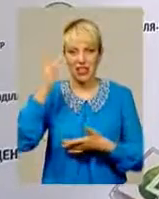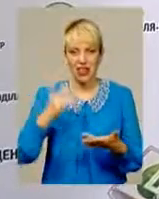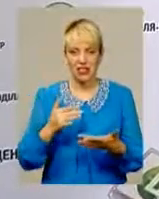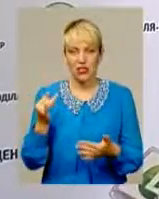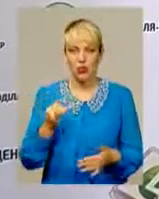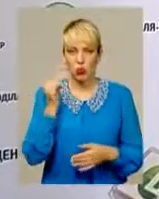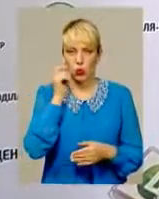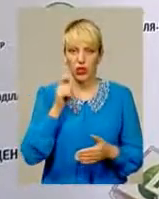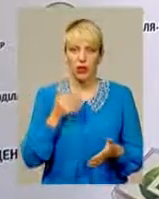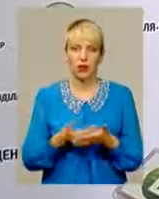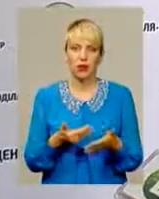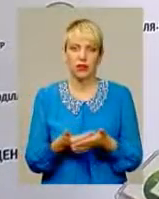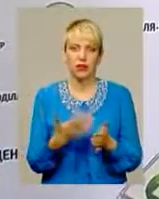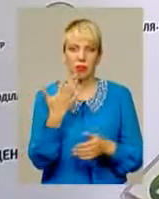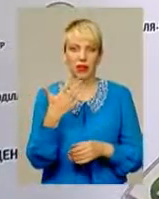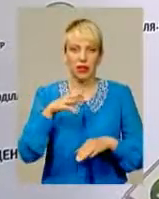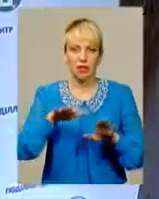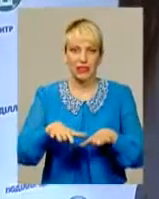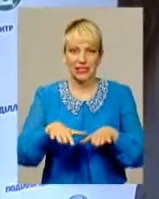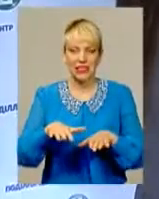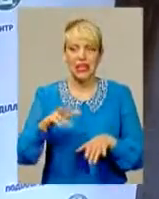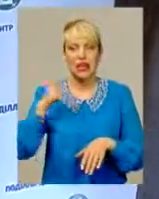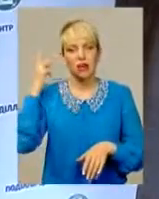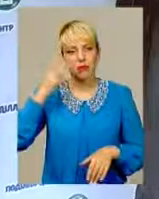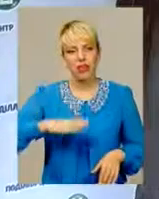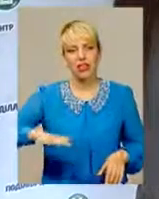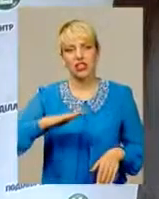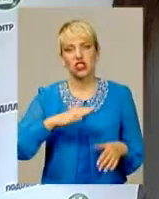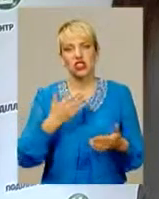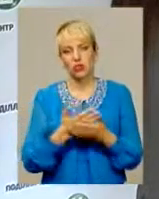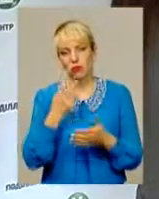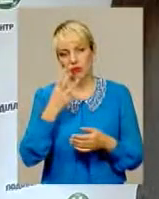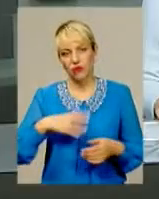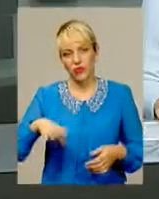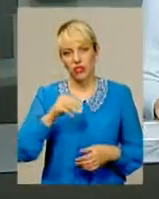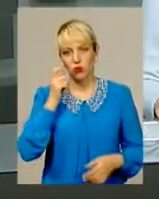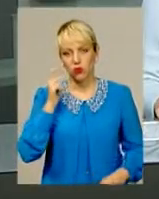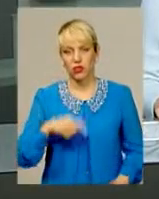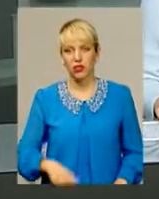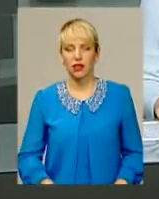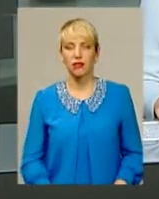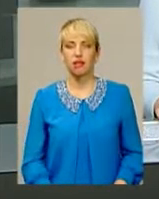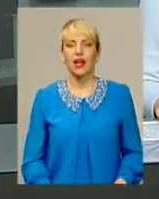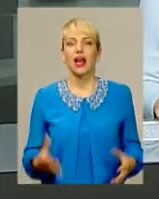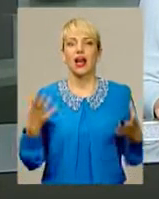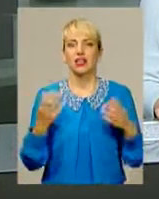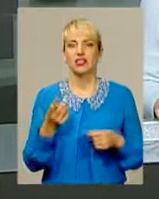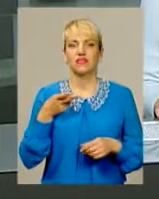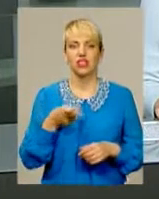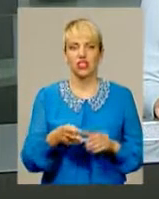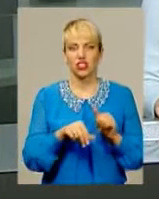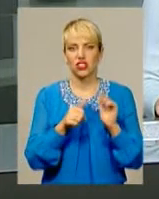приблизно на п'ятому місці Хмельниччина в розрізі України. А ще у